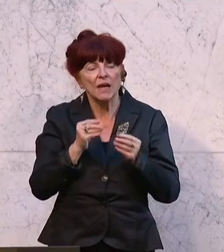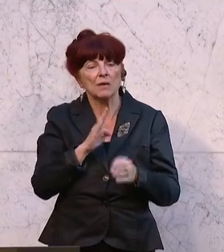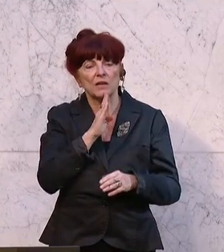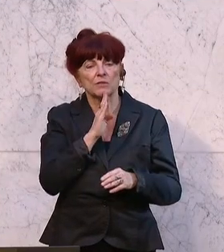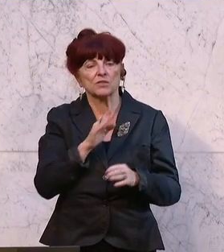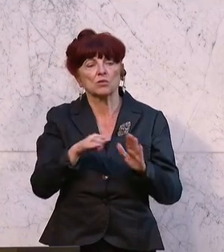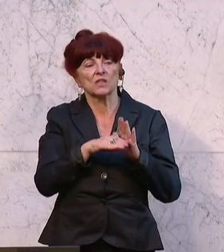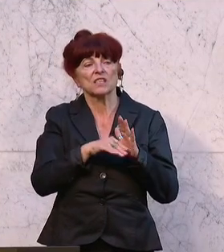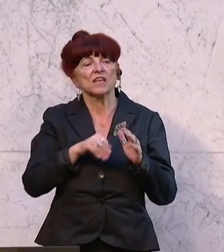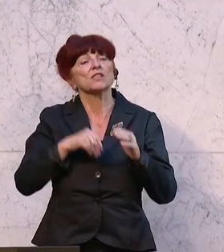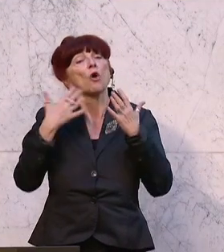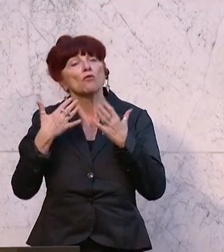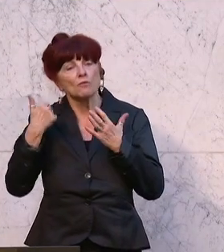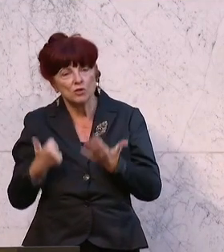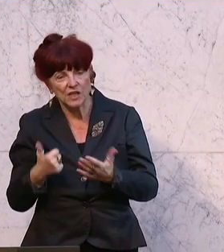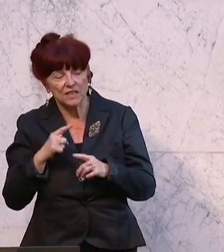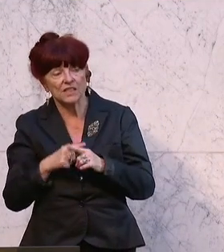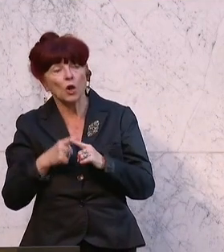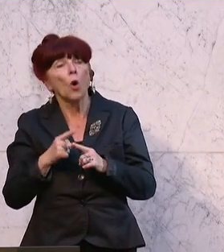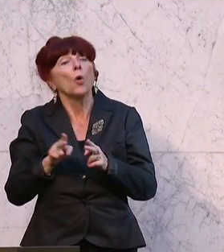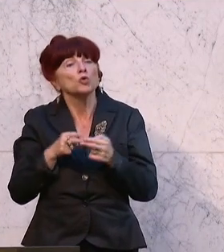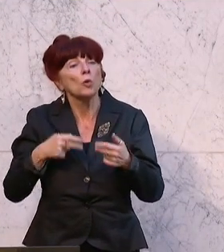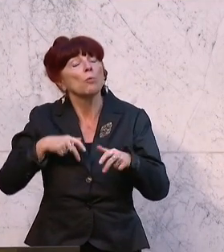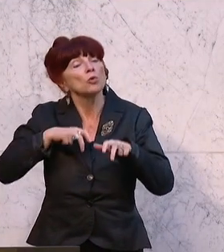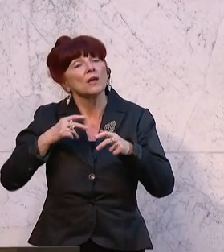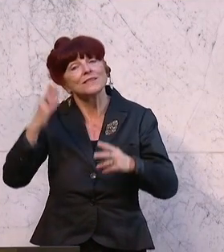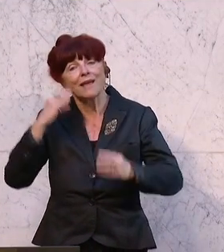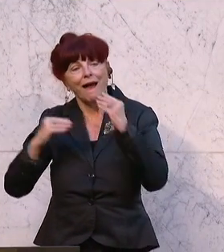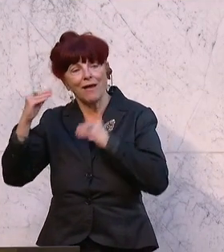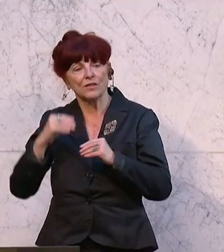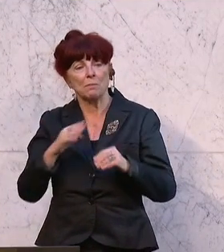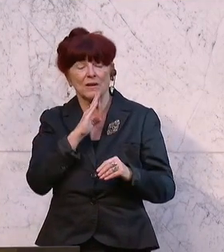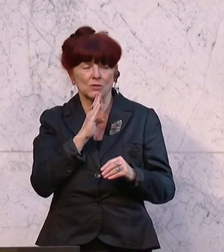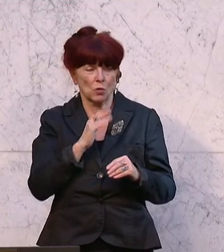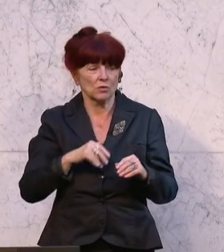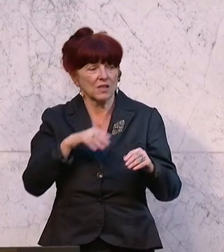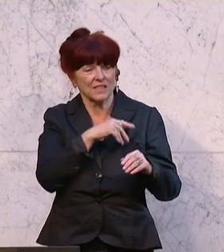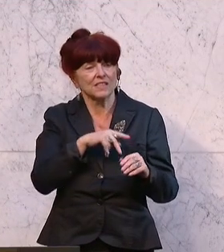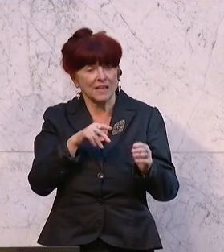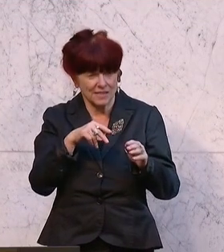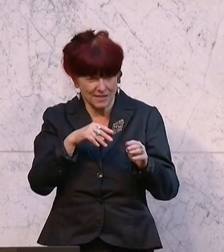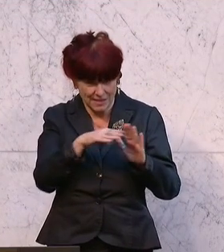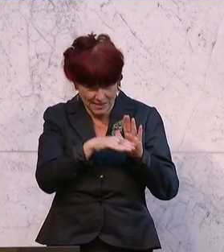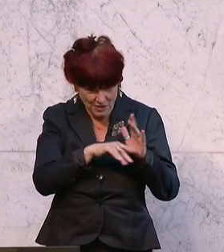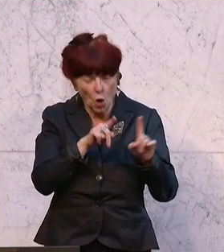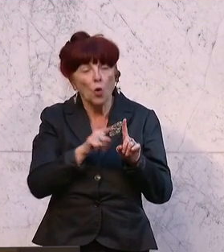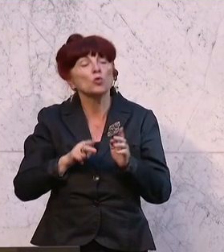Pensionsgesetz 65 und das Bundesteaterpensionsgesetz und das Bundesbahnpensionsgesetz geändert werden